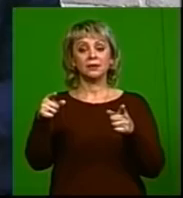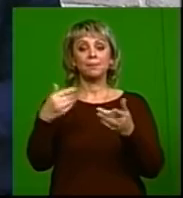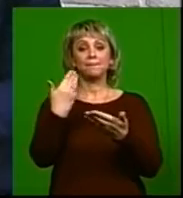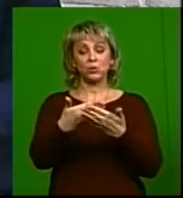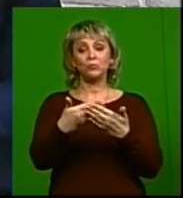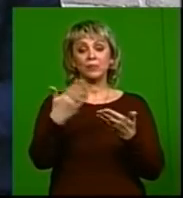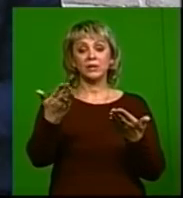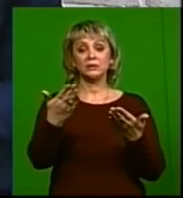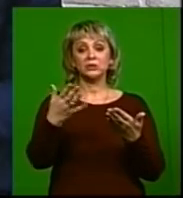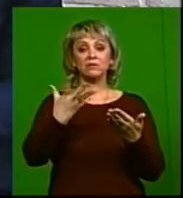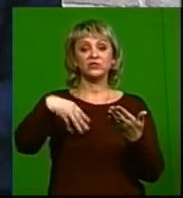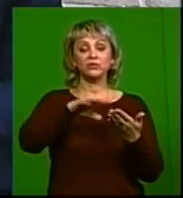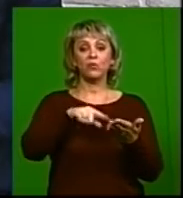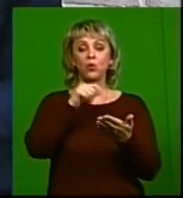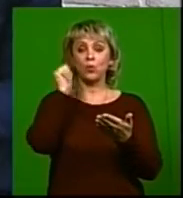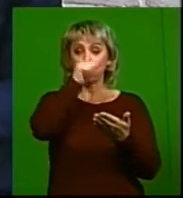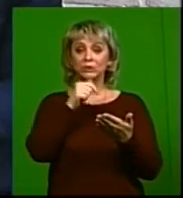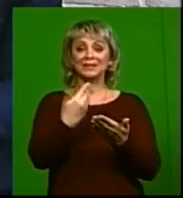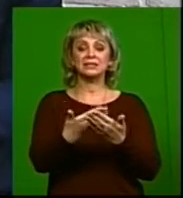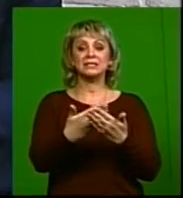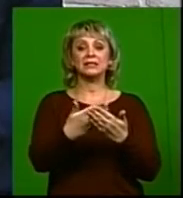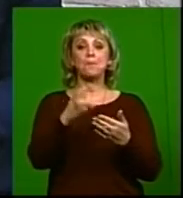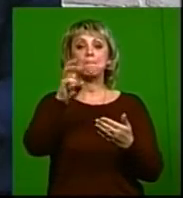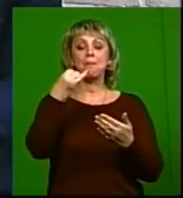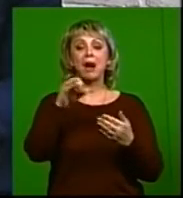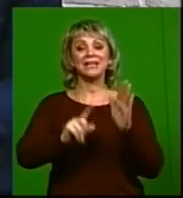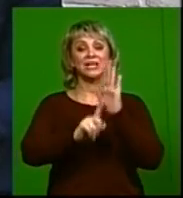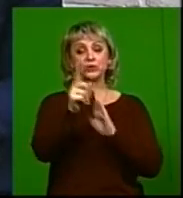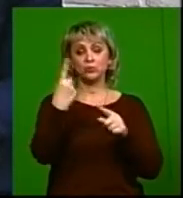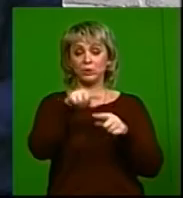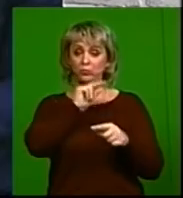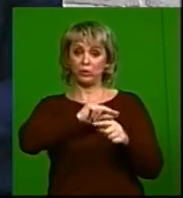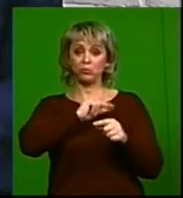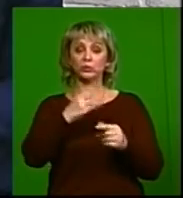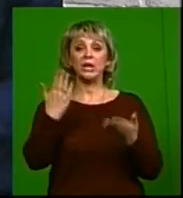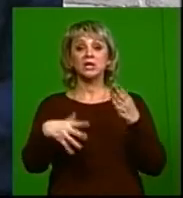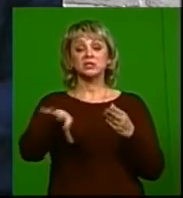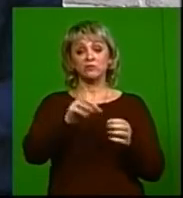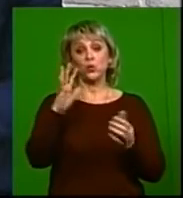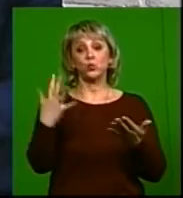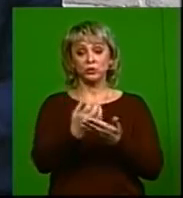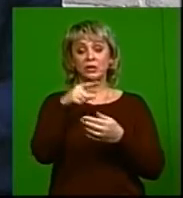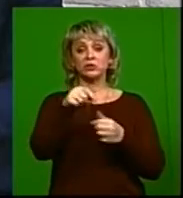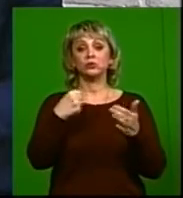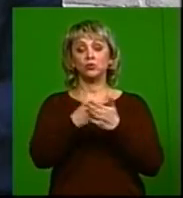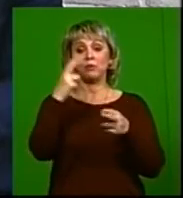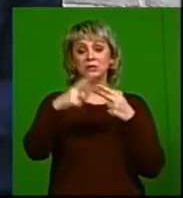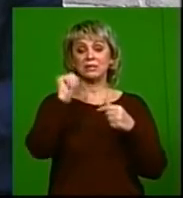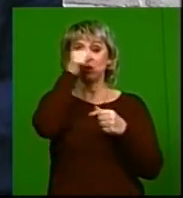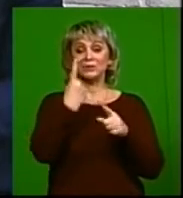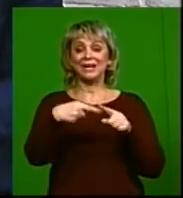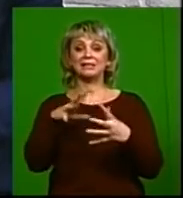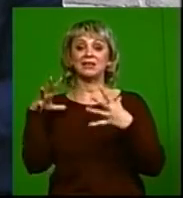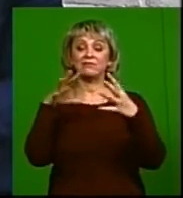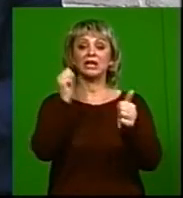практически всего года, где-то, наверное, в мае мы начнем эту работу, если все будет удачно, и до конца года этот автомобиль